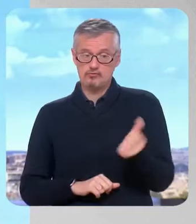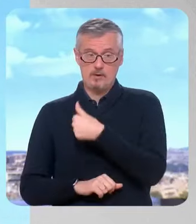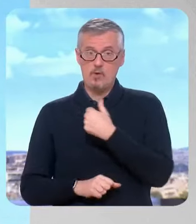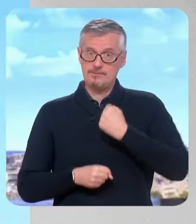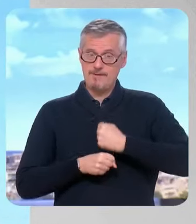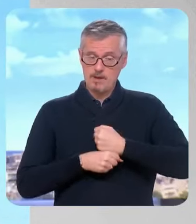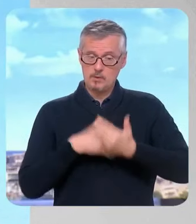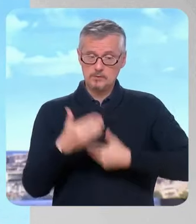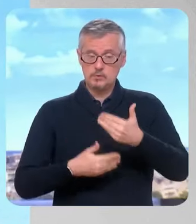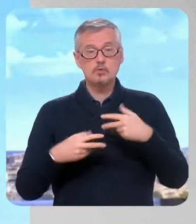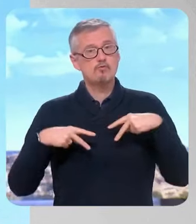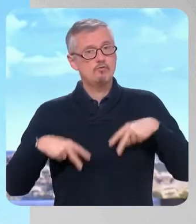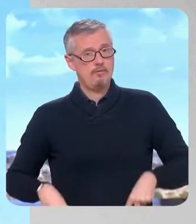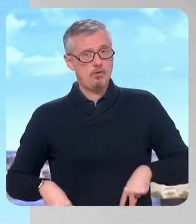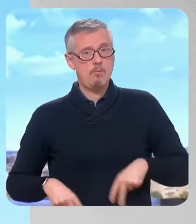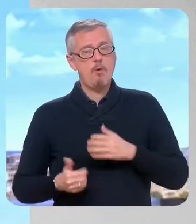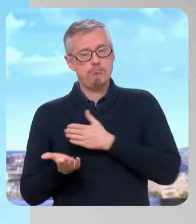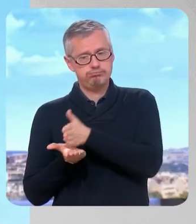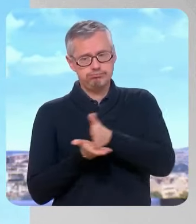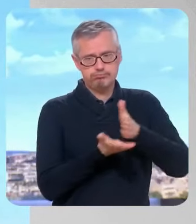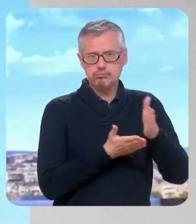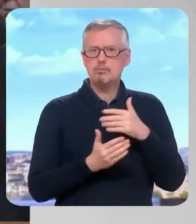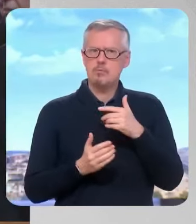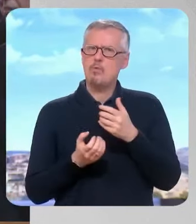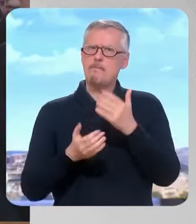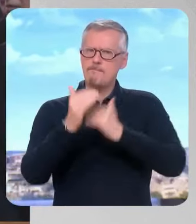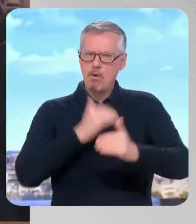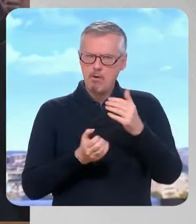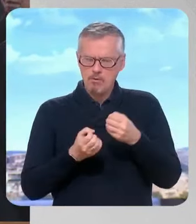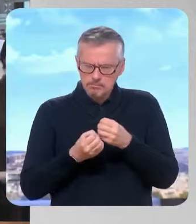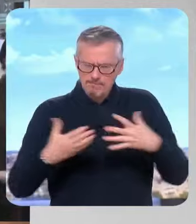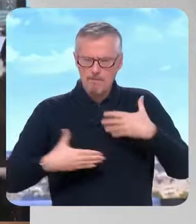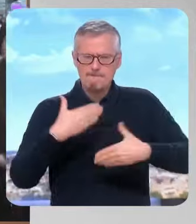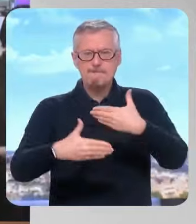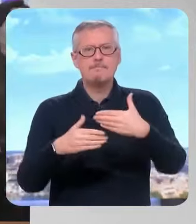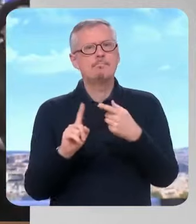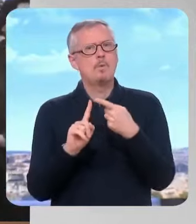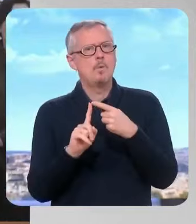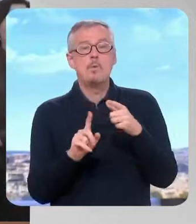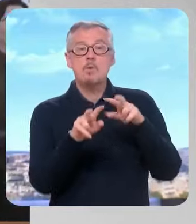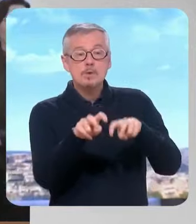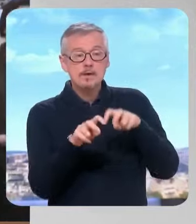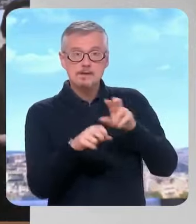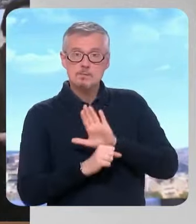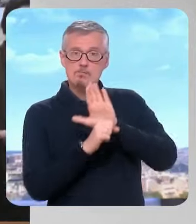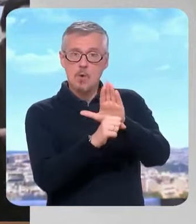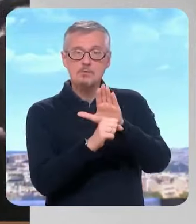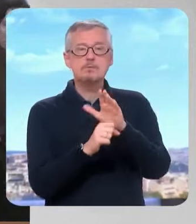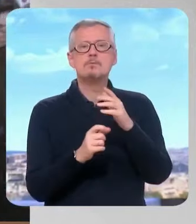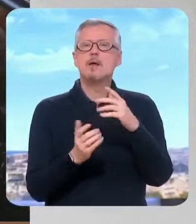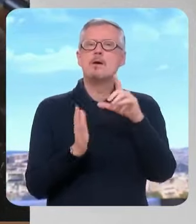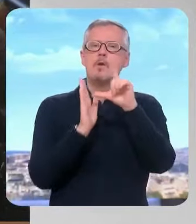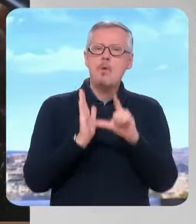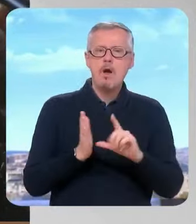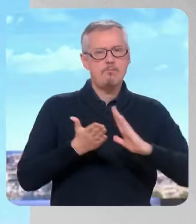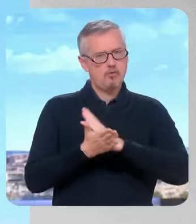continuions au niveau gouvernemental à déployer le plan tel qu'il a été prévu, de sortie de crise, à montrer aux agriculteurs ce que nous voulons faire. On a présenté le projet de loi, donc